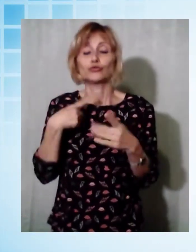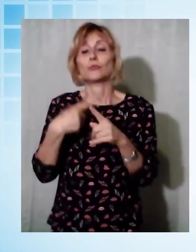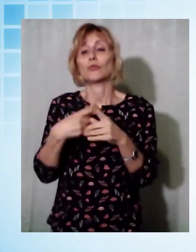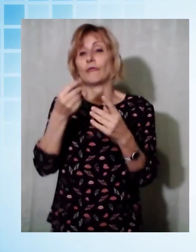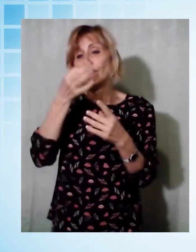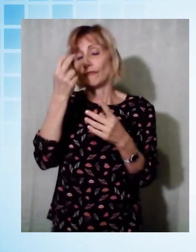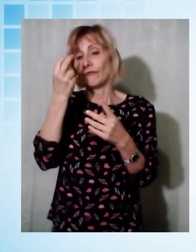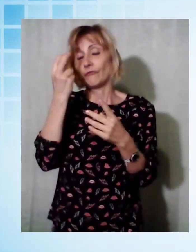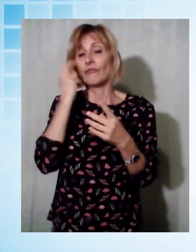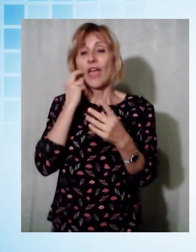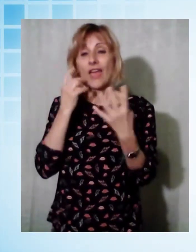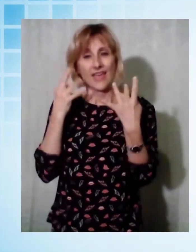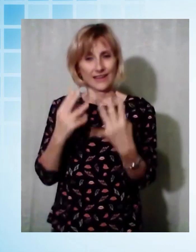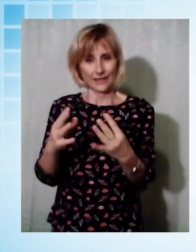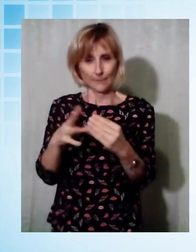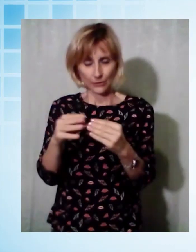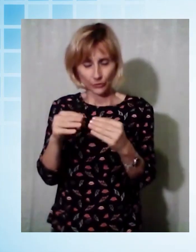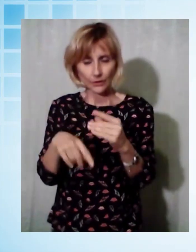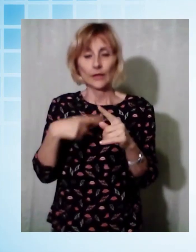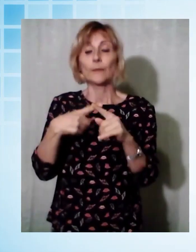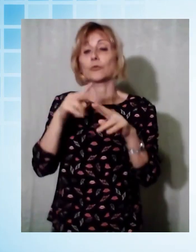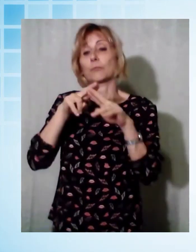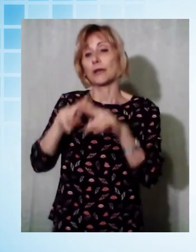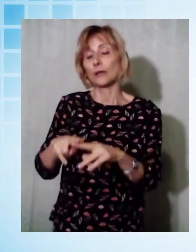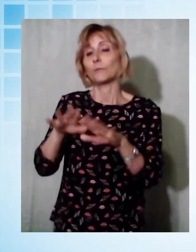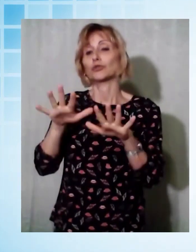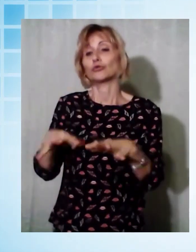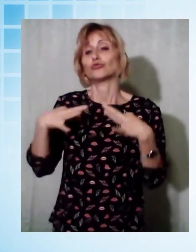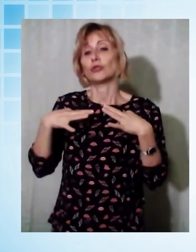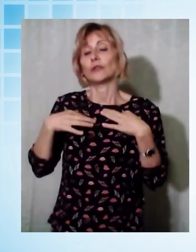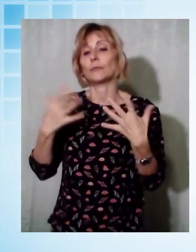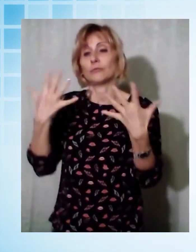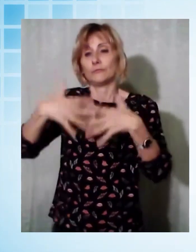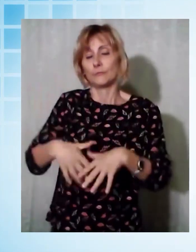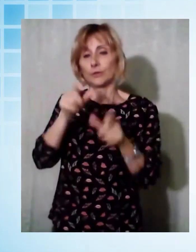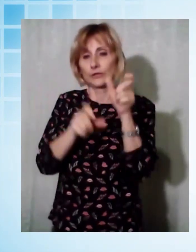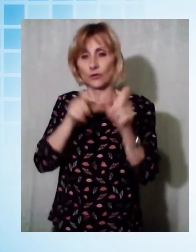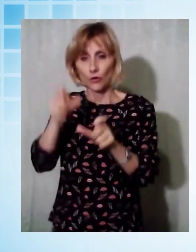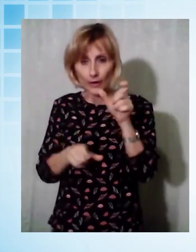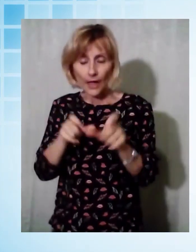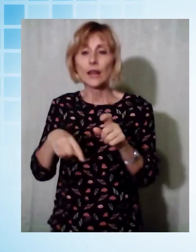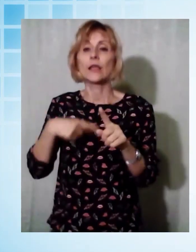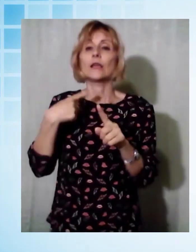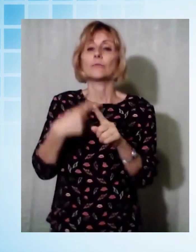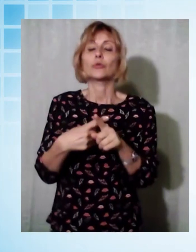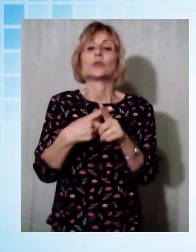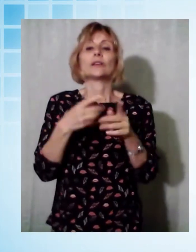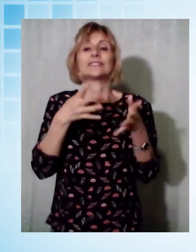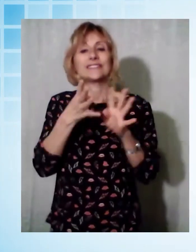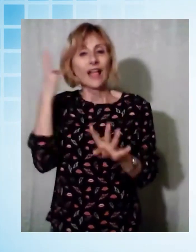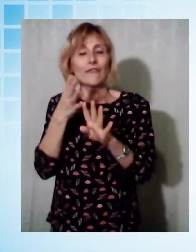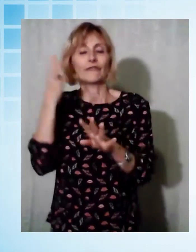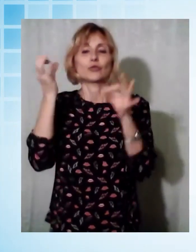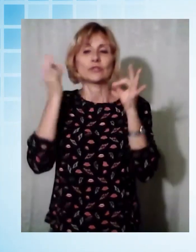invece protezione civile e organizzazione del personale. Traffico e sicurezza stradale, invece, saranno affidati a